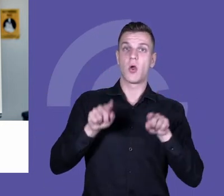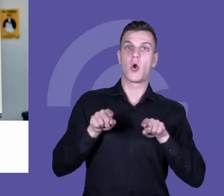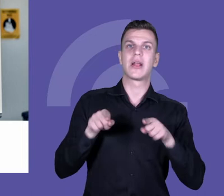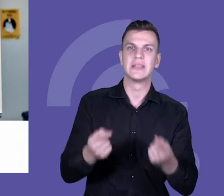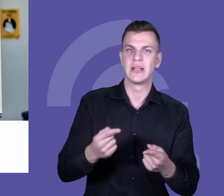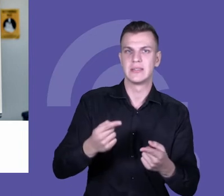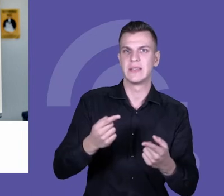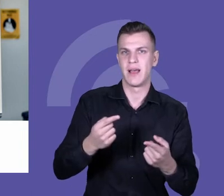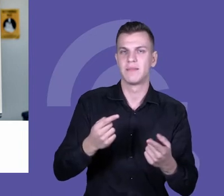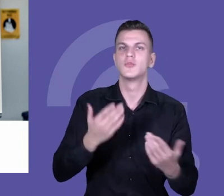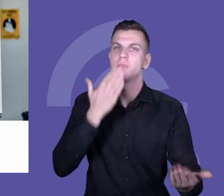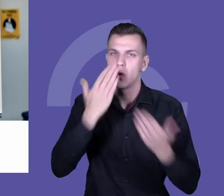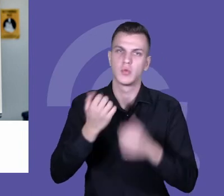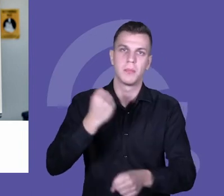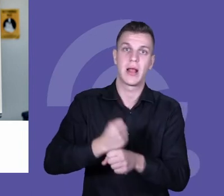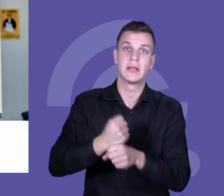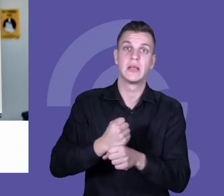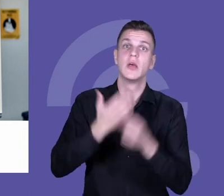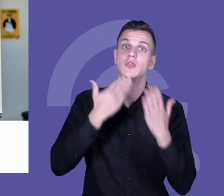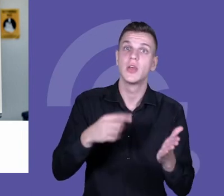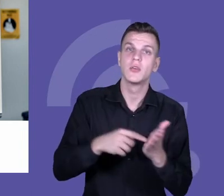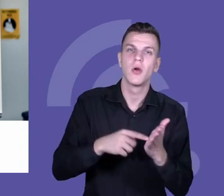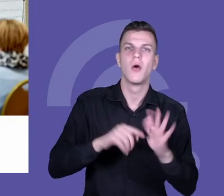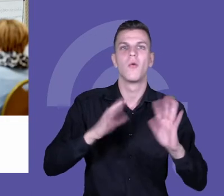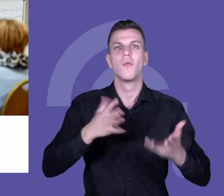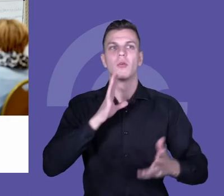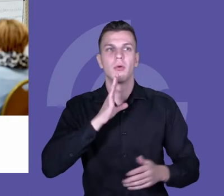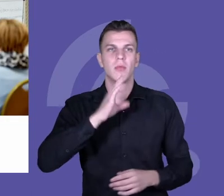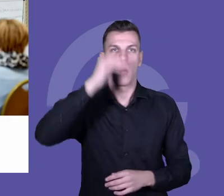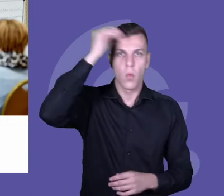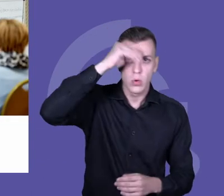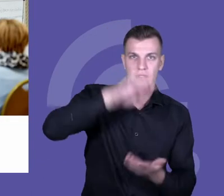która sprzyja uczeniu się przez działanie i doświadczanie.